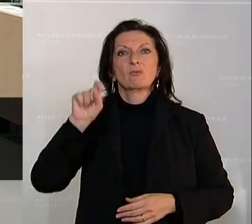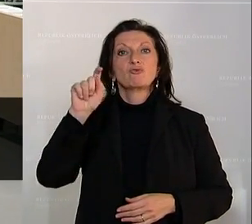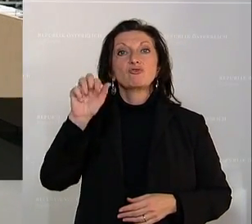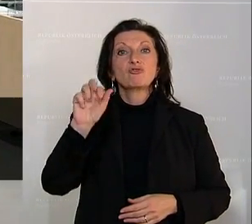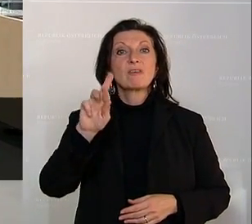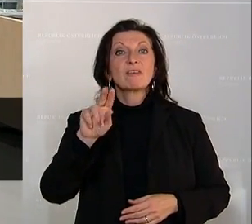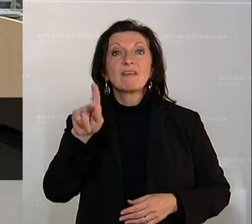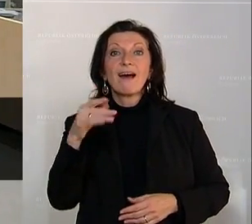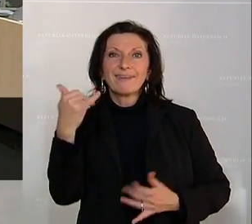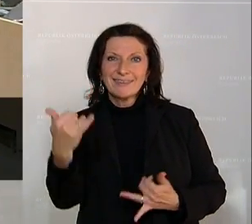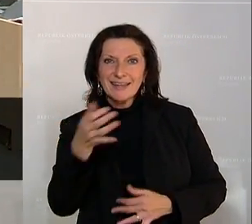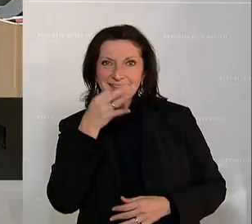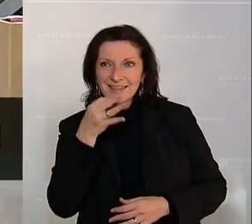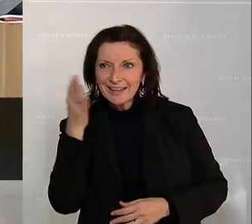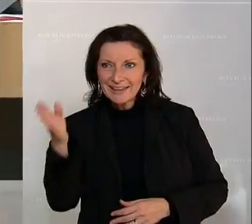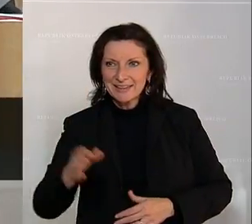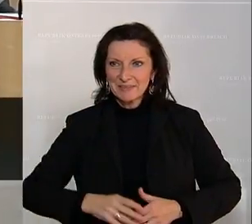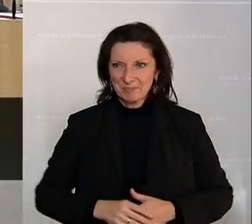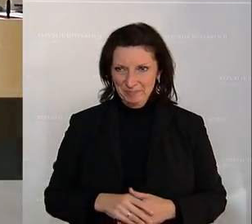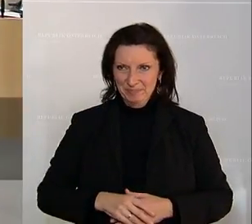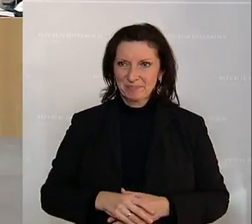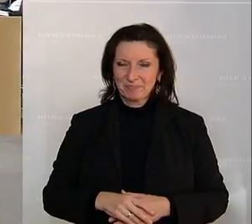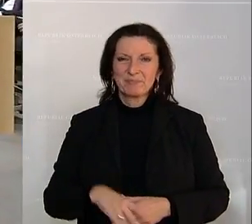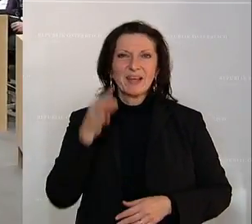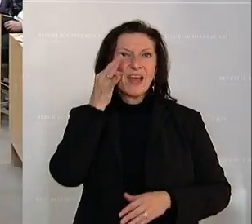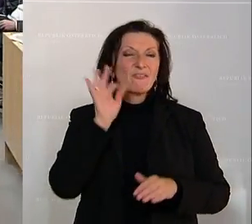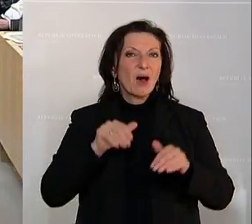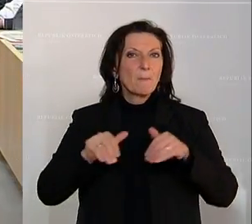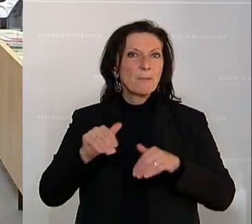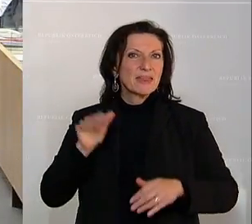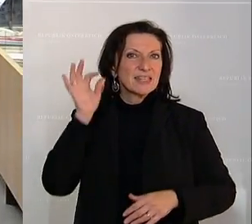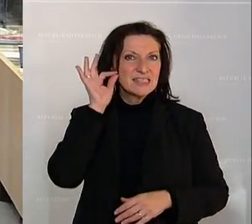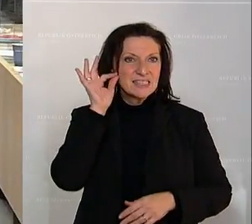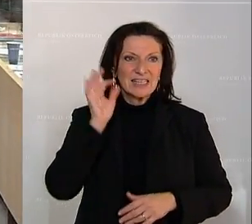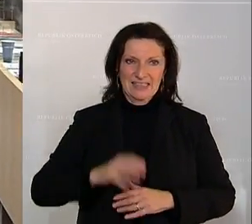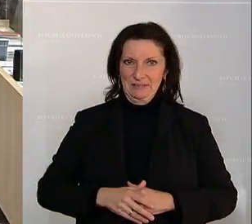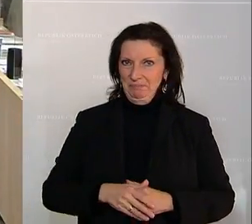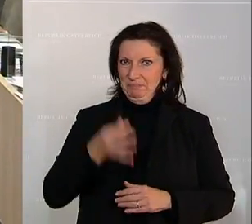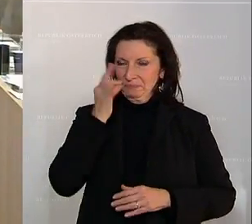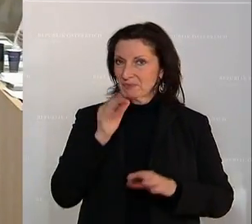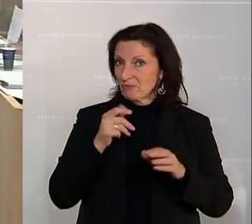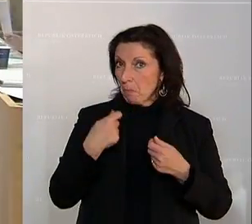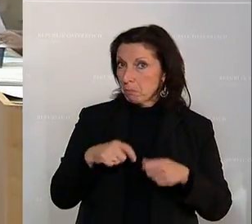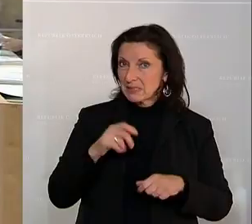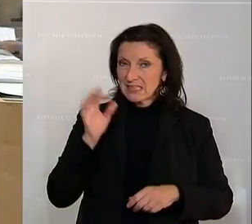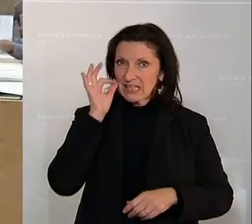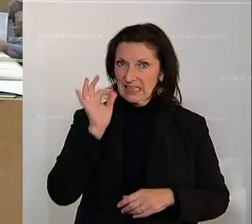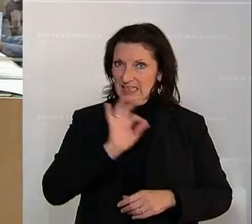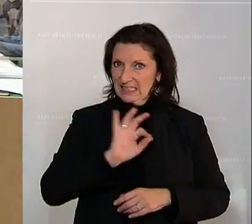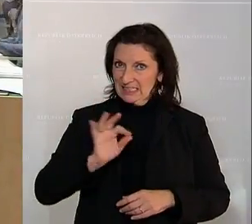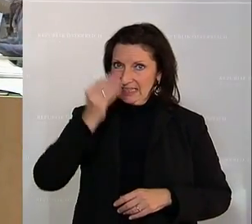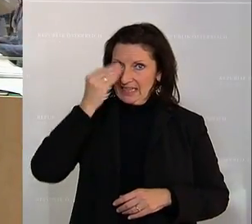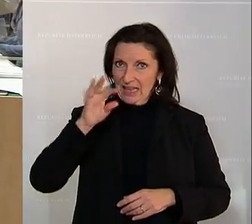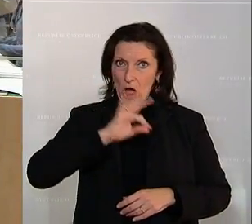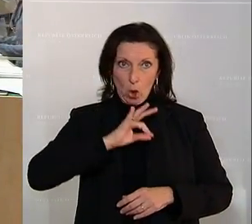darunter versteht man das Übererfüllen von EU-Richtlinien in den Mitgliedstaaten. Am Wort ist jetzt Christoph Stark von der ÖVP. Kolleginnen